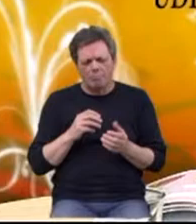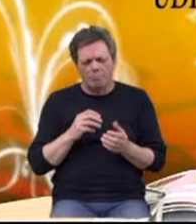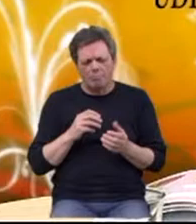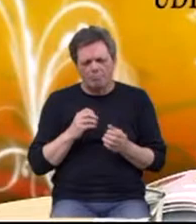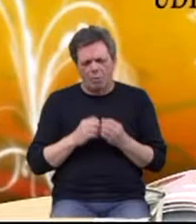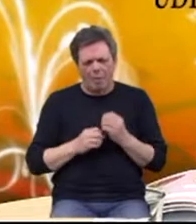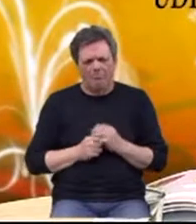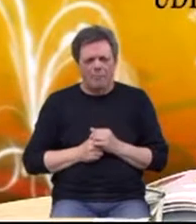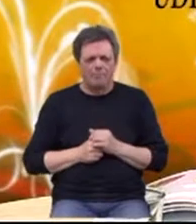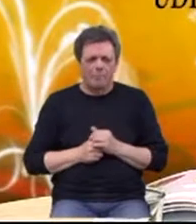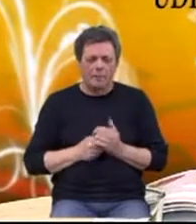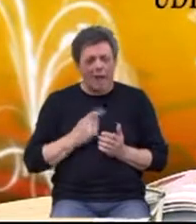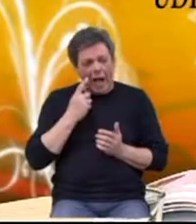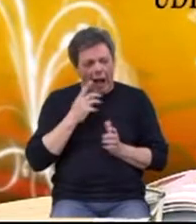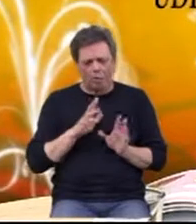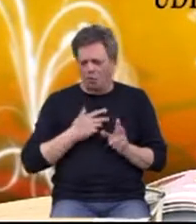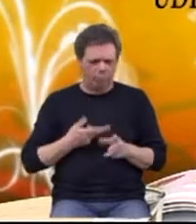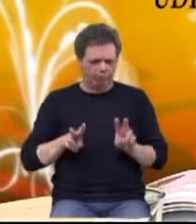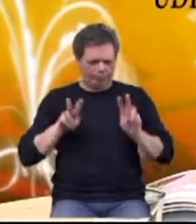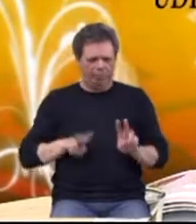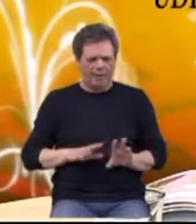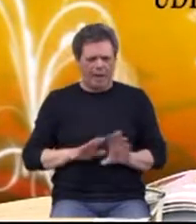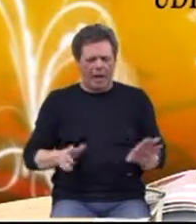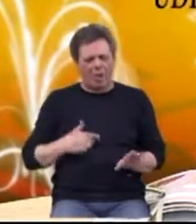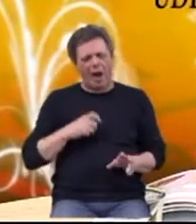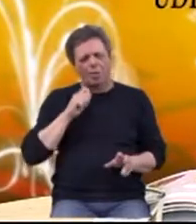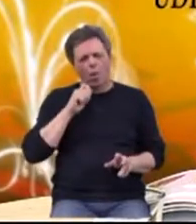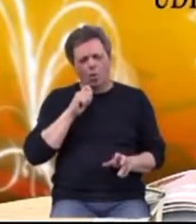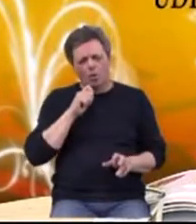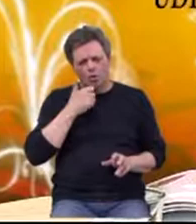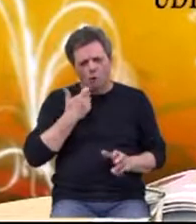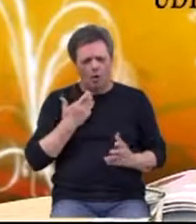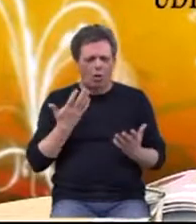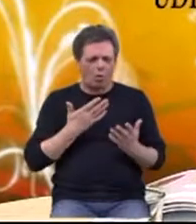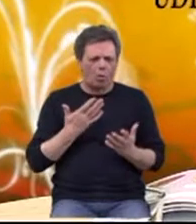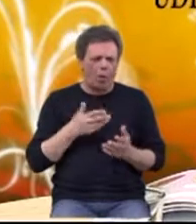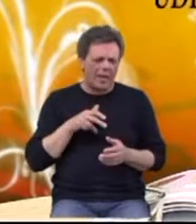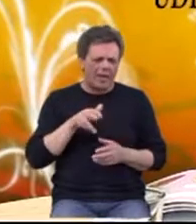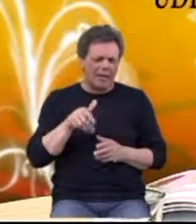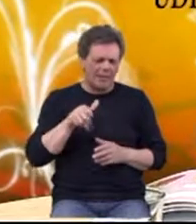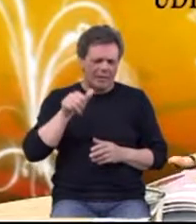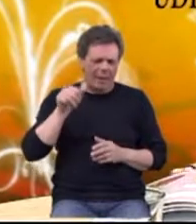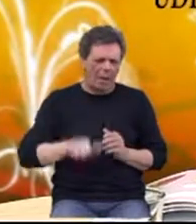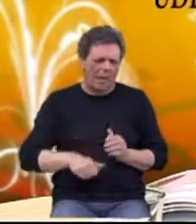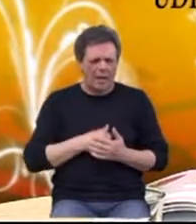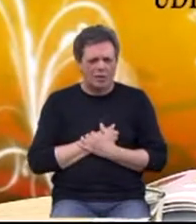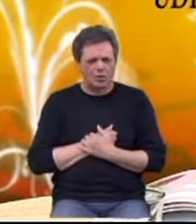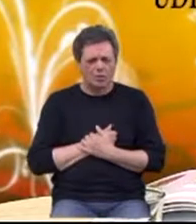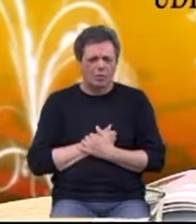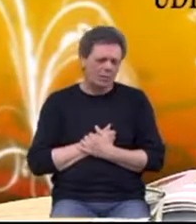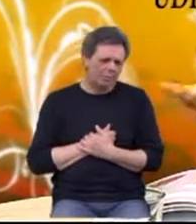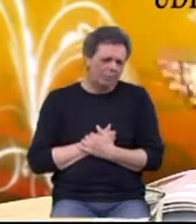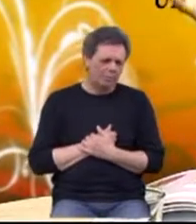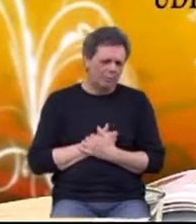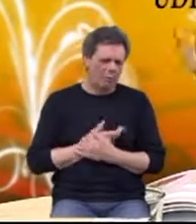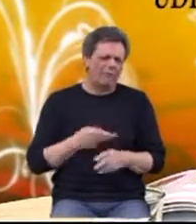Sreštimac, ako ćemo biti u realitetu, ako čovjeku koji će ići operiran jer to je morbidna debljena sa 150,